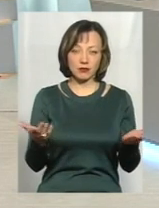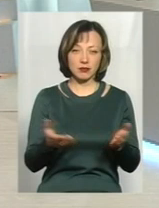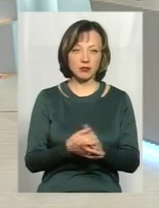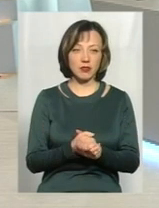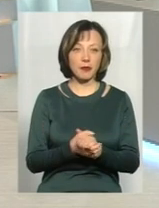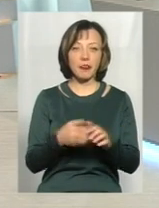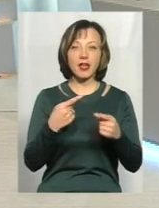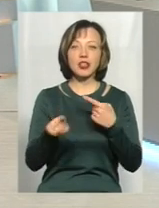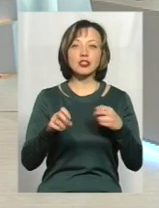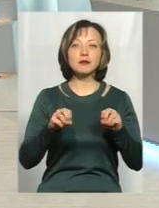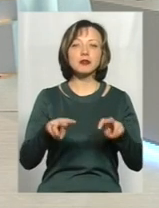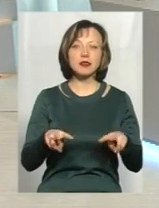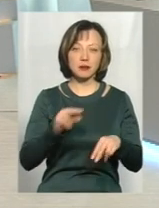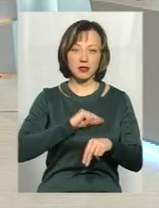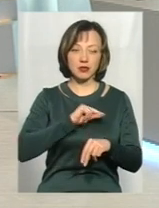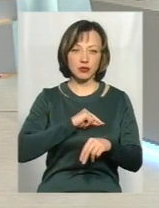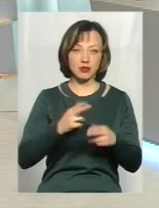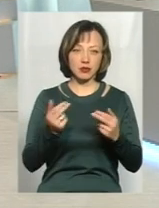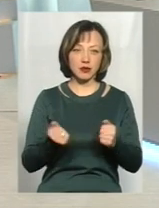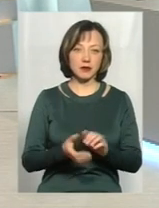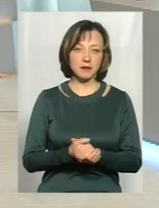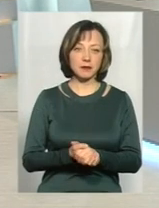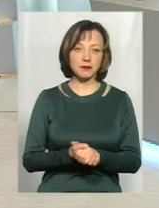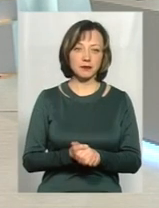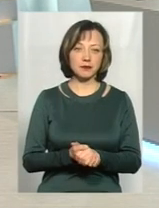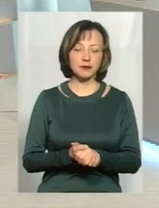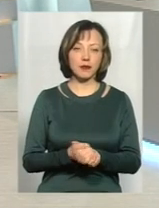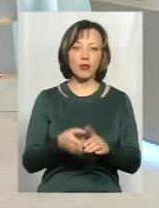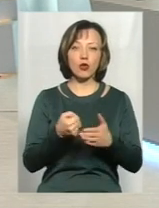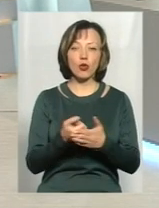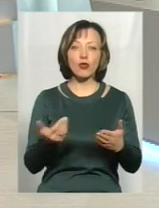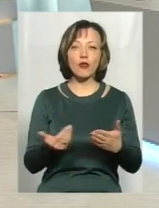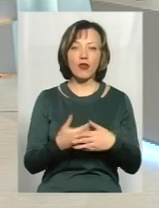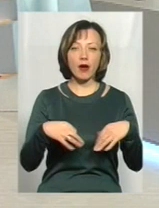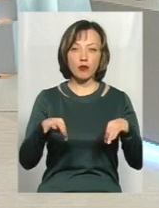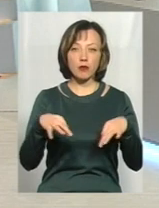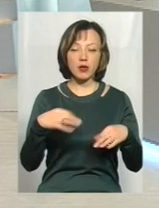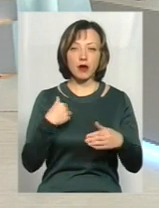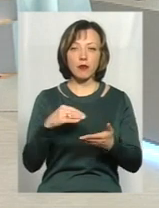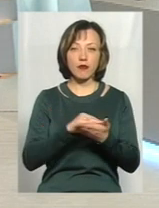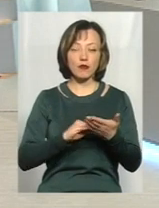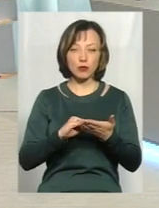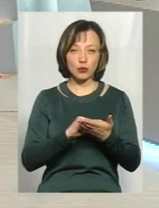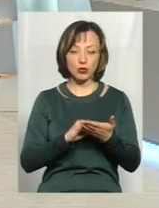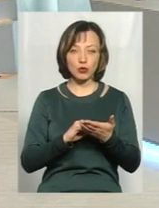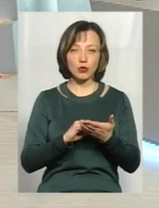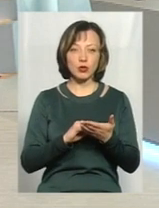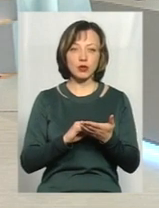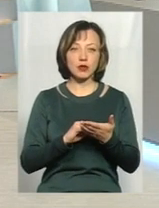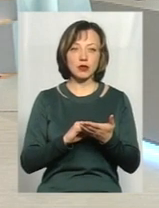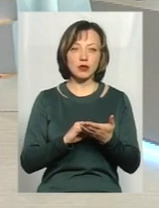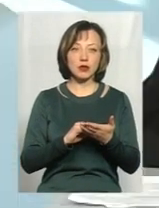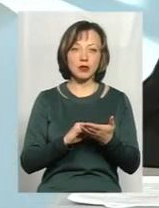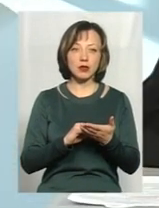фахівці, так би мовити, працюють. Так, інші фахівці. До нових автомобілів, я вже повторюю, ще раз скажу, це старий